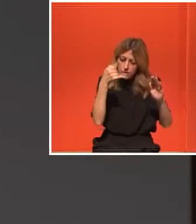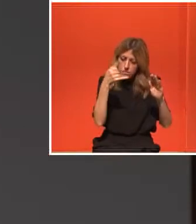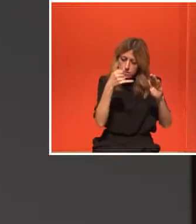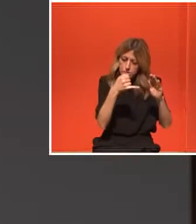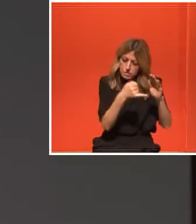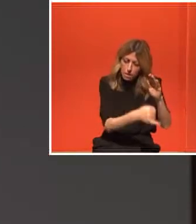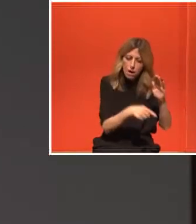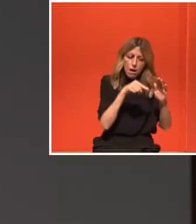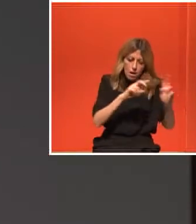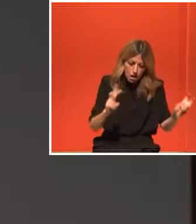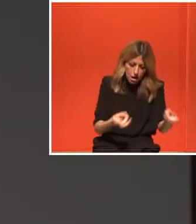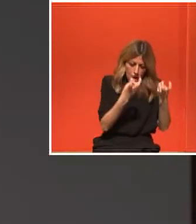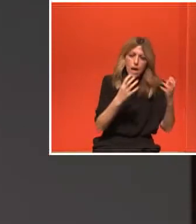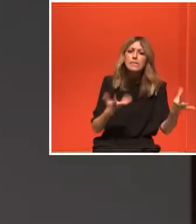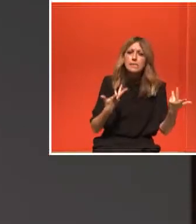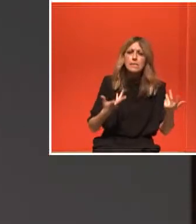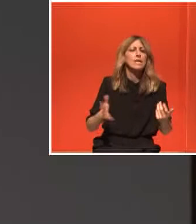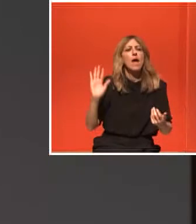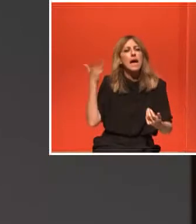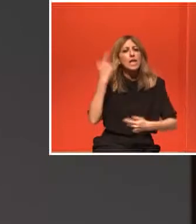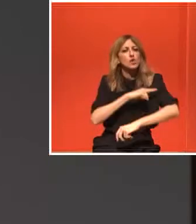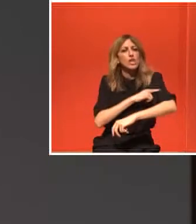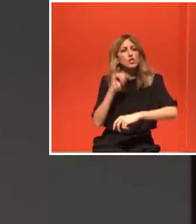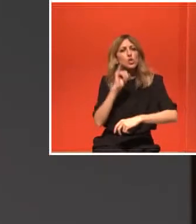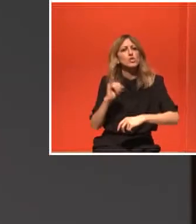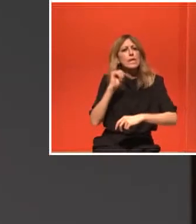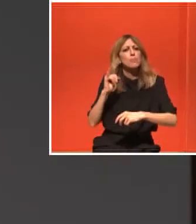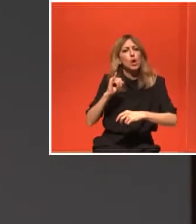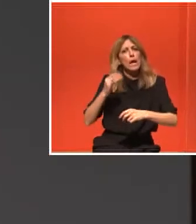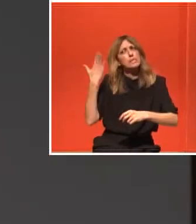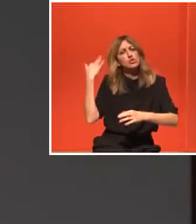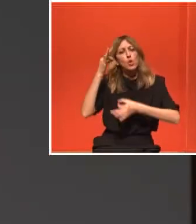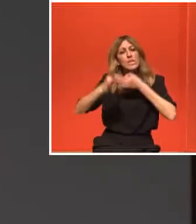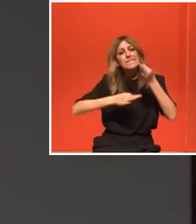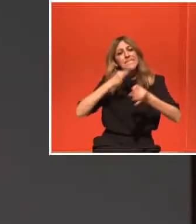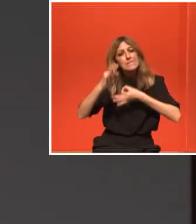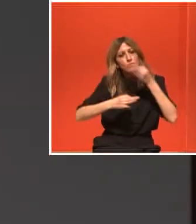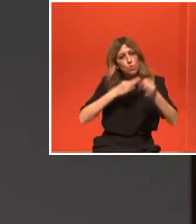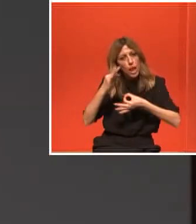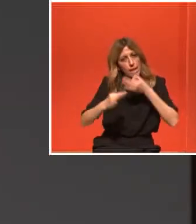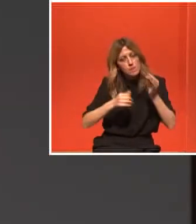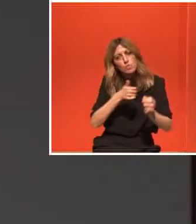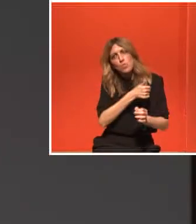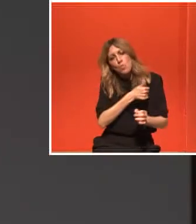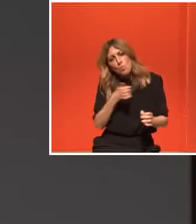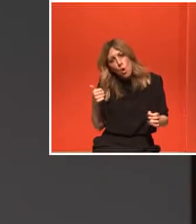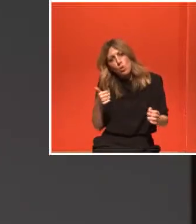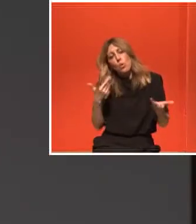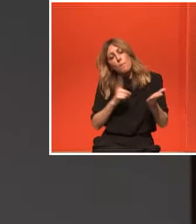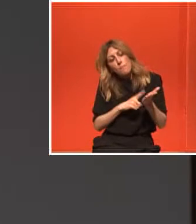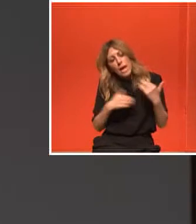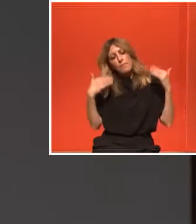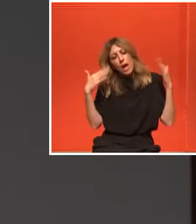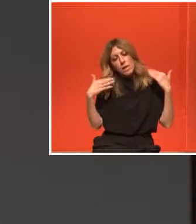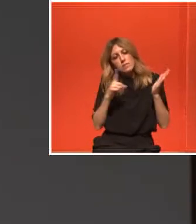ως συμβουλές του Ιπποκράτη χρησιμοποιούσαμε. Τώρα πλέον έχουμε επιστημονικά δεδομένα σε μοριακό επίπεδο,